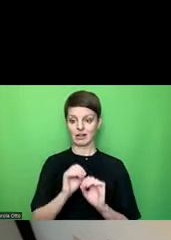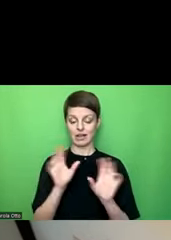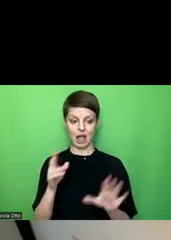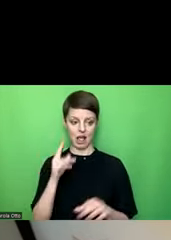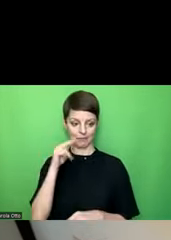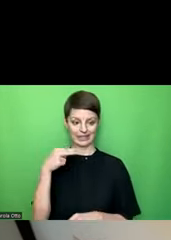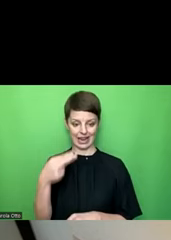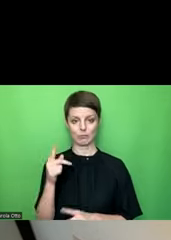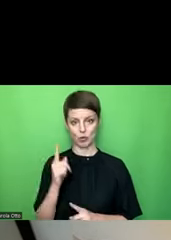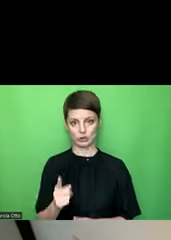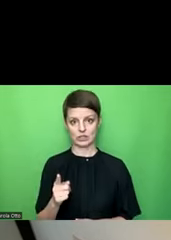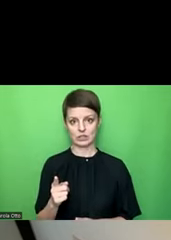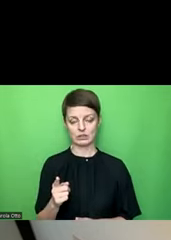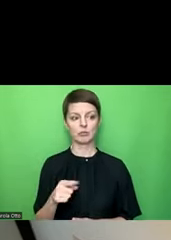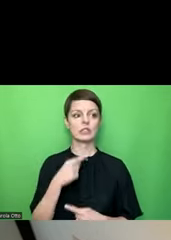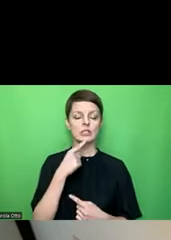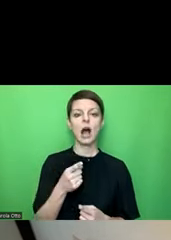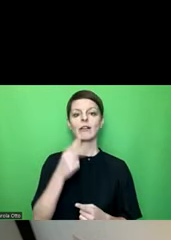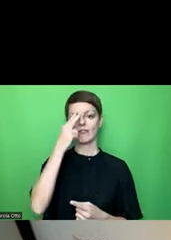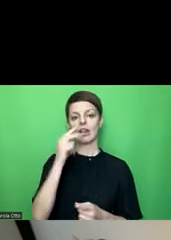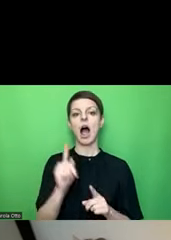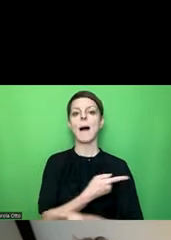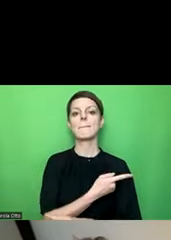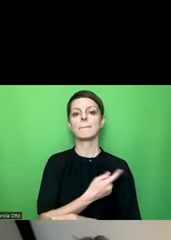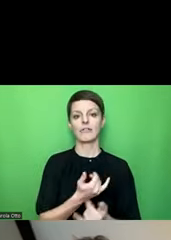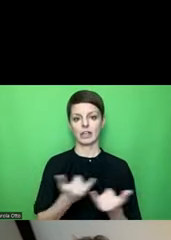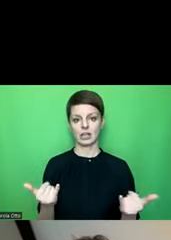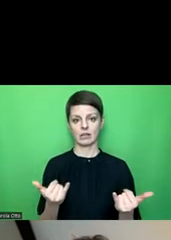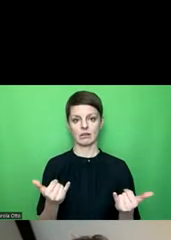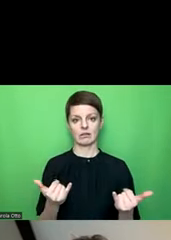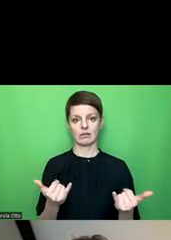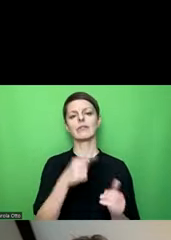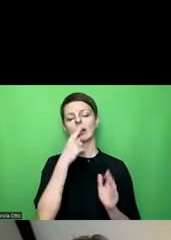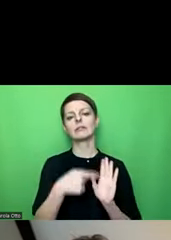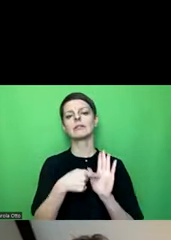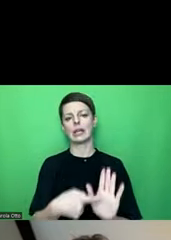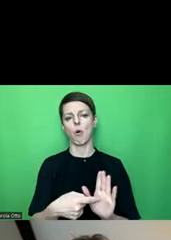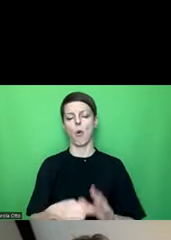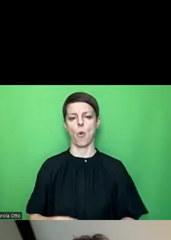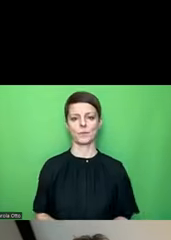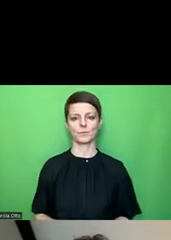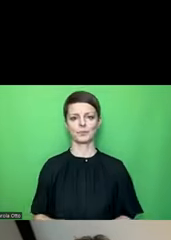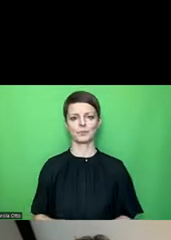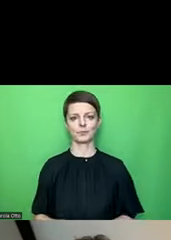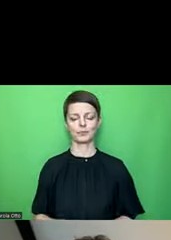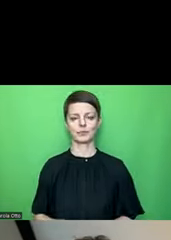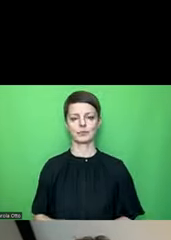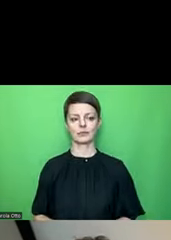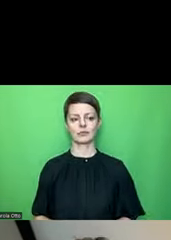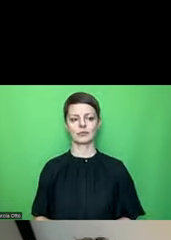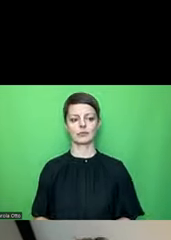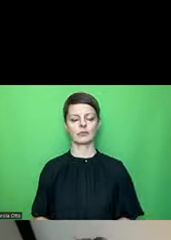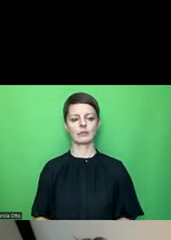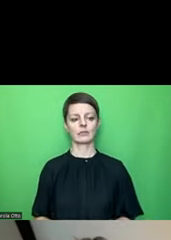und sagen, wie man ihn beheben kann. Das war jetzt einfach eine Demo, ich kann jetzt aber auch diesen Fehler